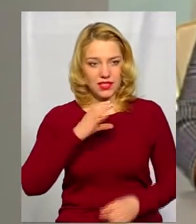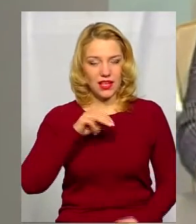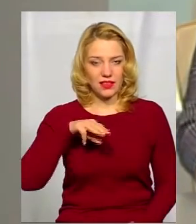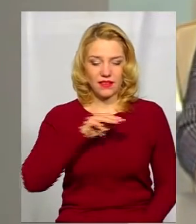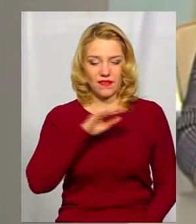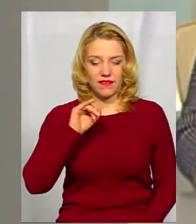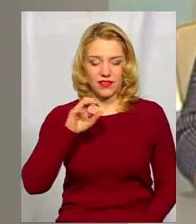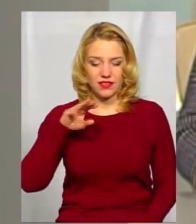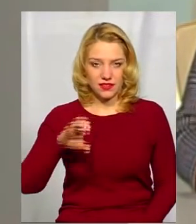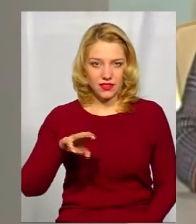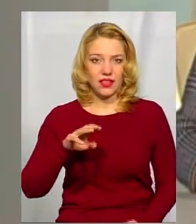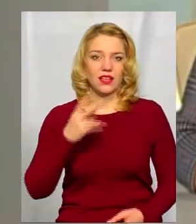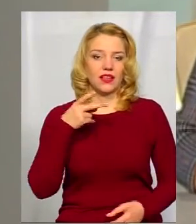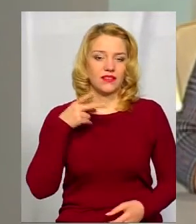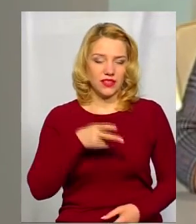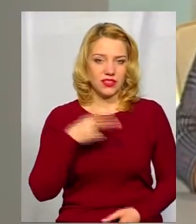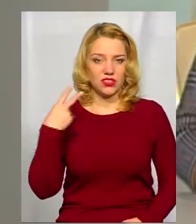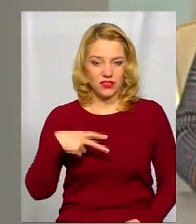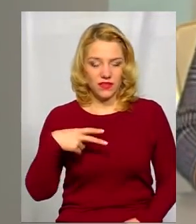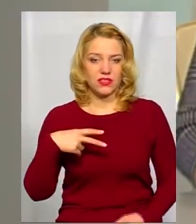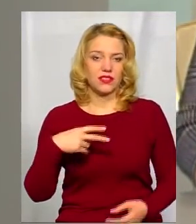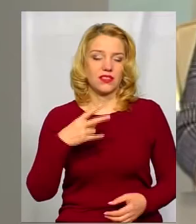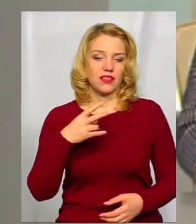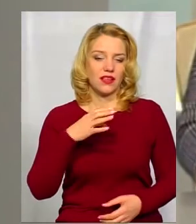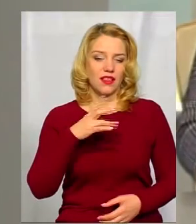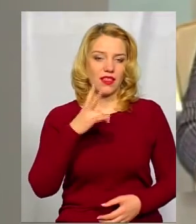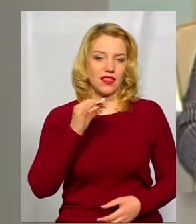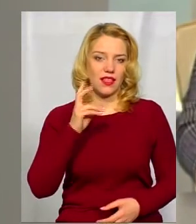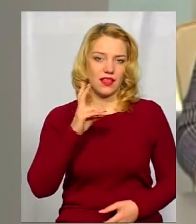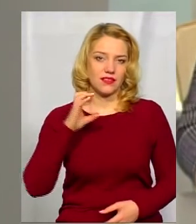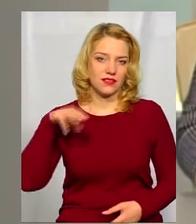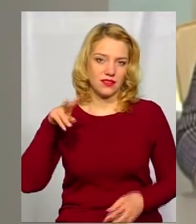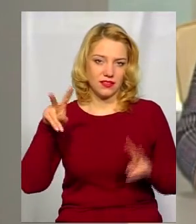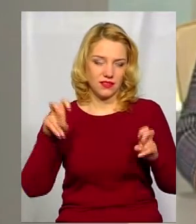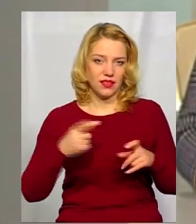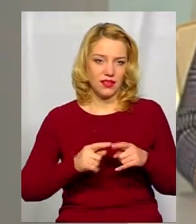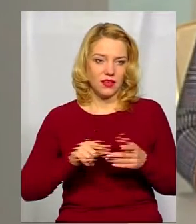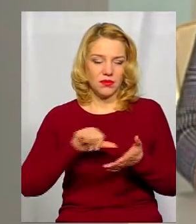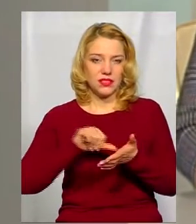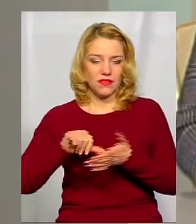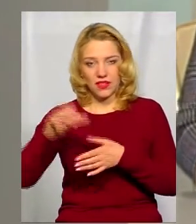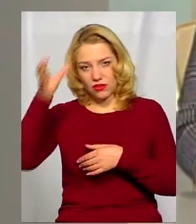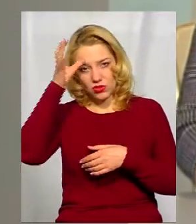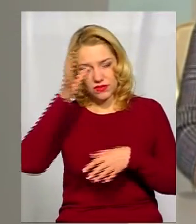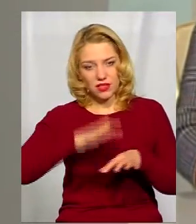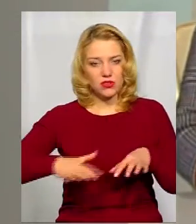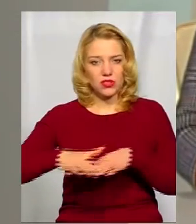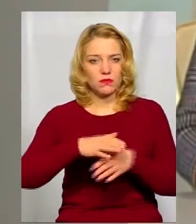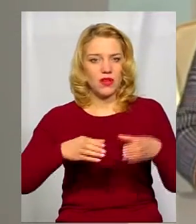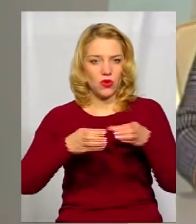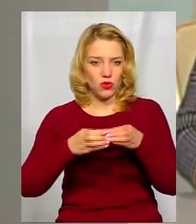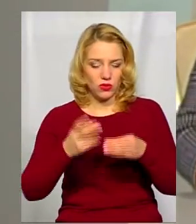Едфест-2020 НЕКСТ». Представники освітянської спільноти країни у нашому місті